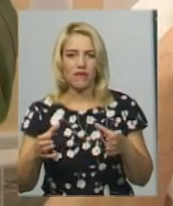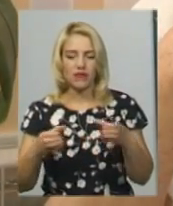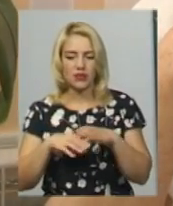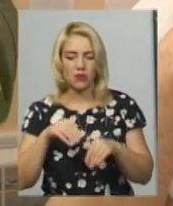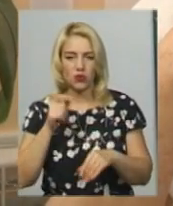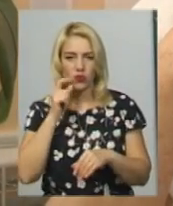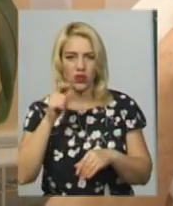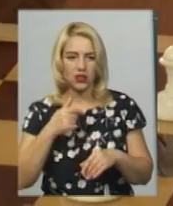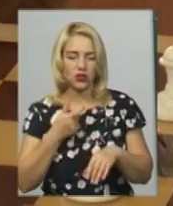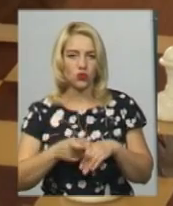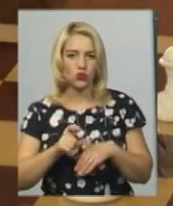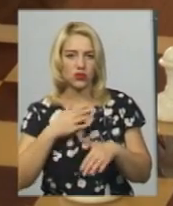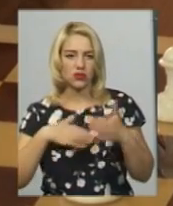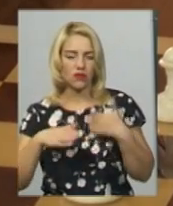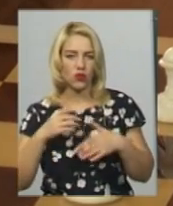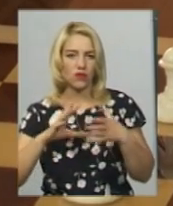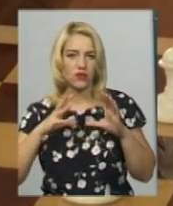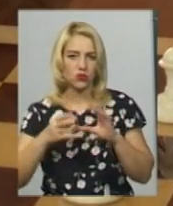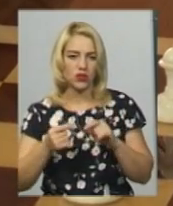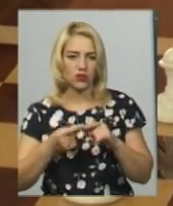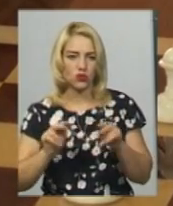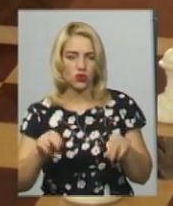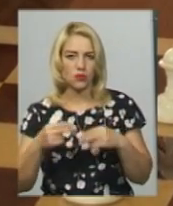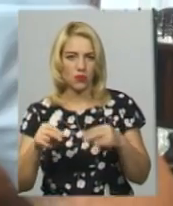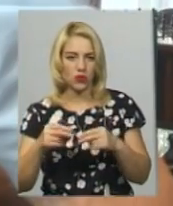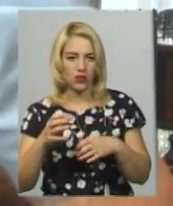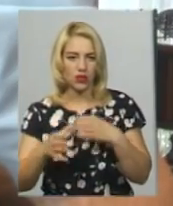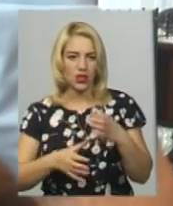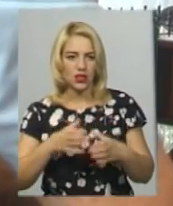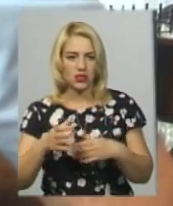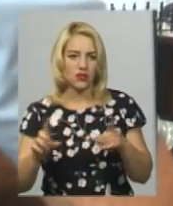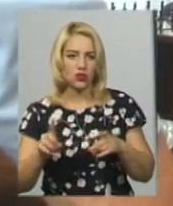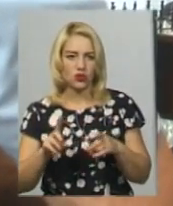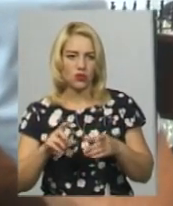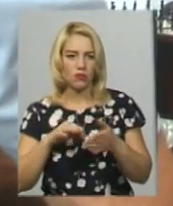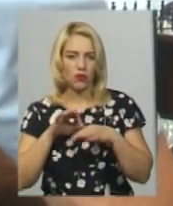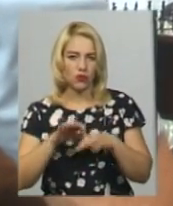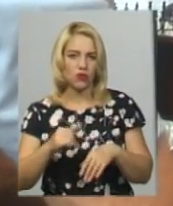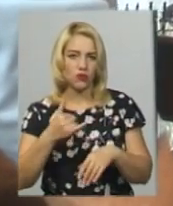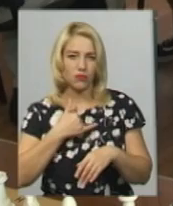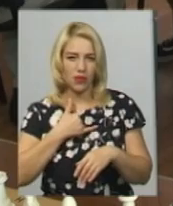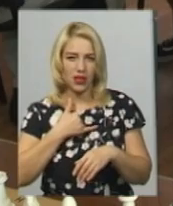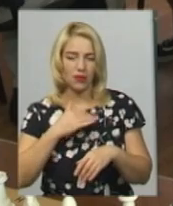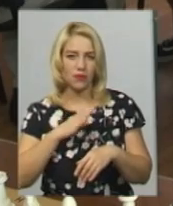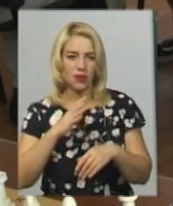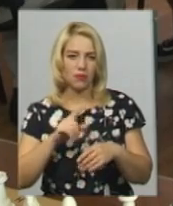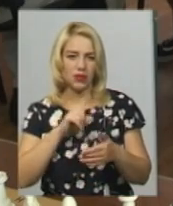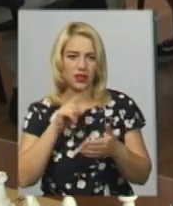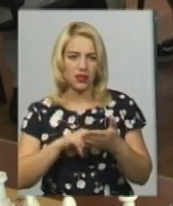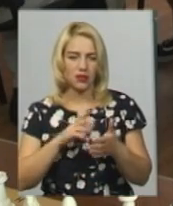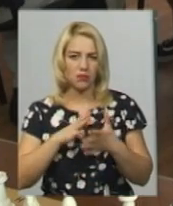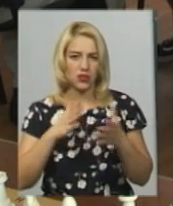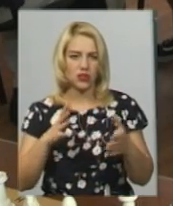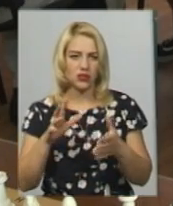задоволена, і в результаті цього чемпіонату світу, що проходив, у мене більше натиснення, з'явилося ще далі, більше